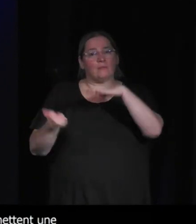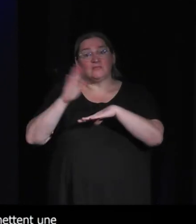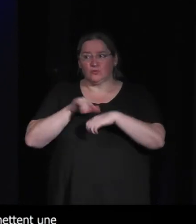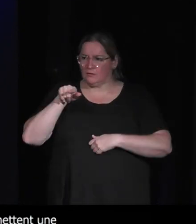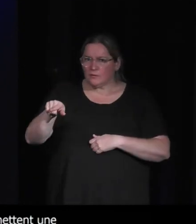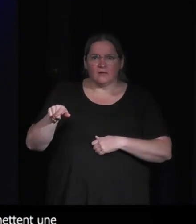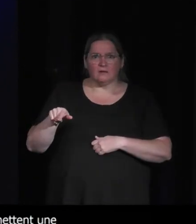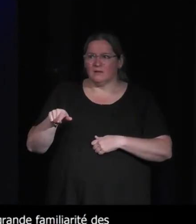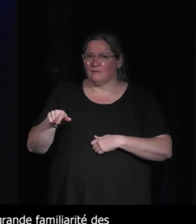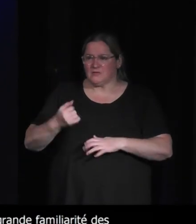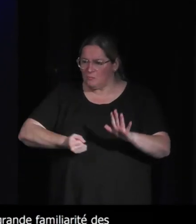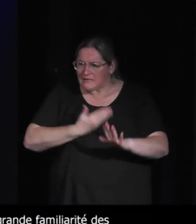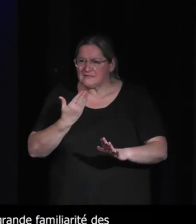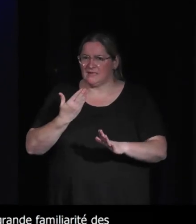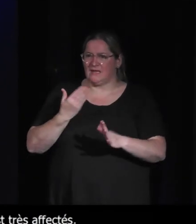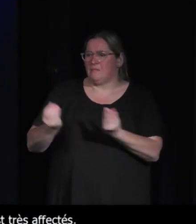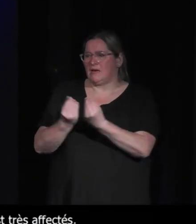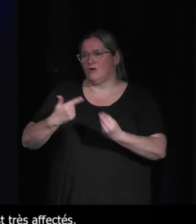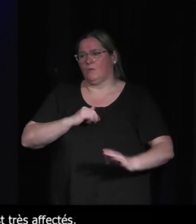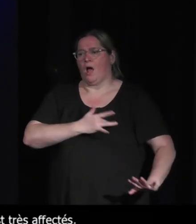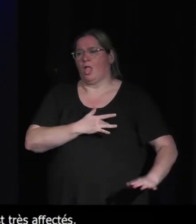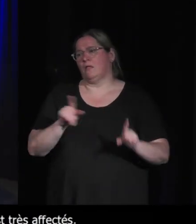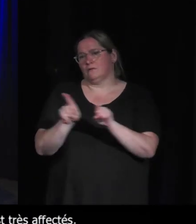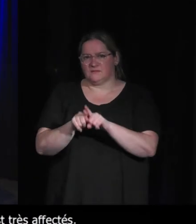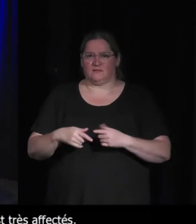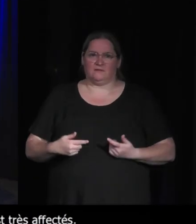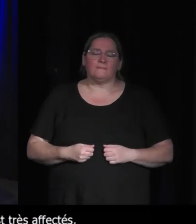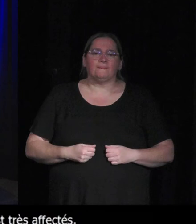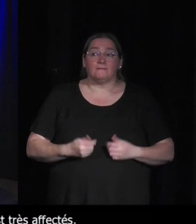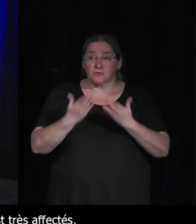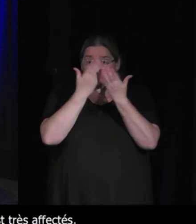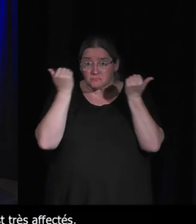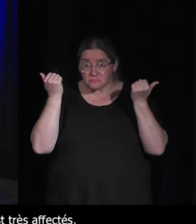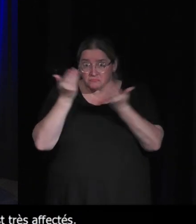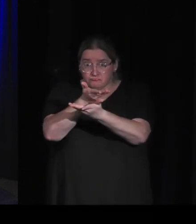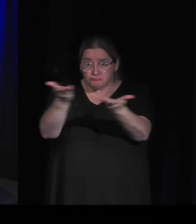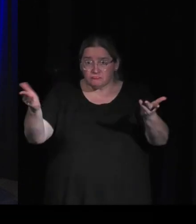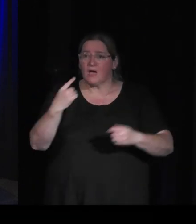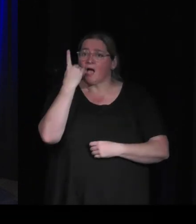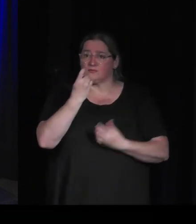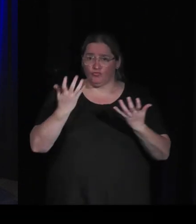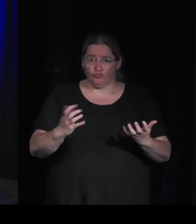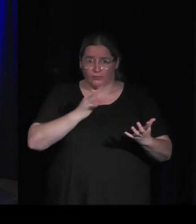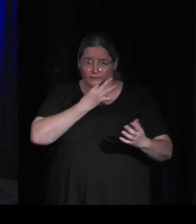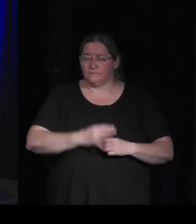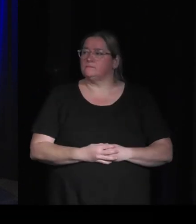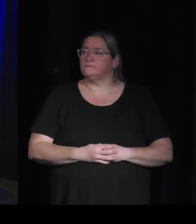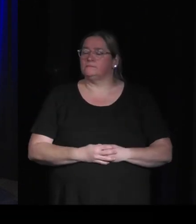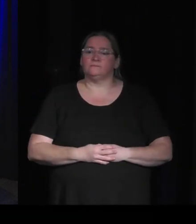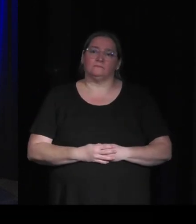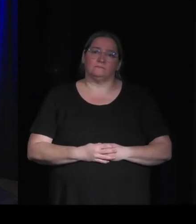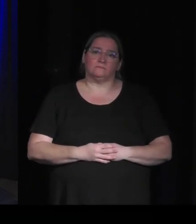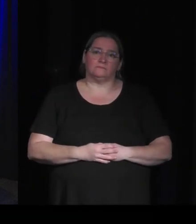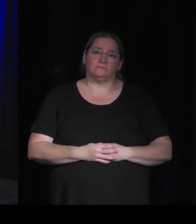nous aussi on est très affectés merci beaucoup je ne pas s'il y a une ou deux questions je pensais